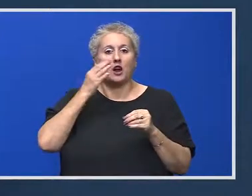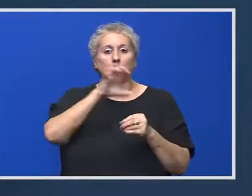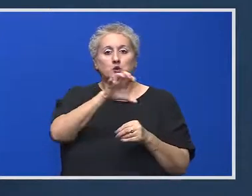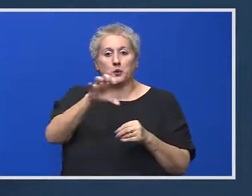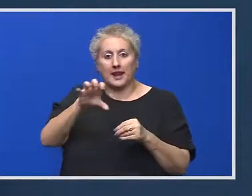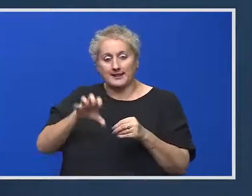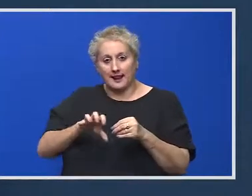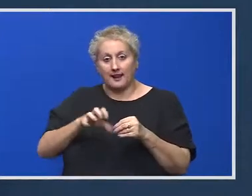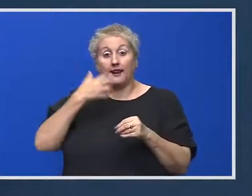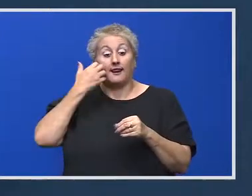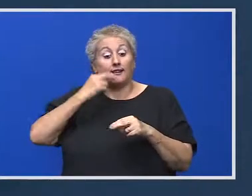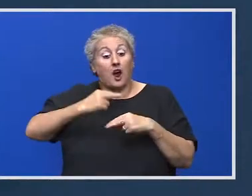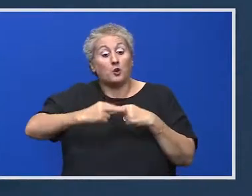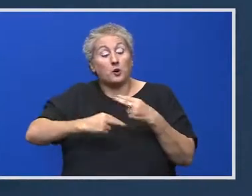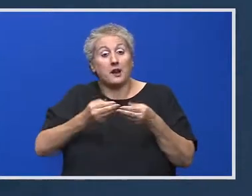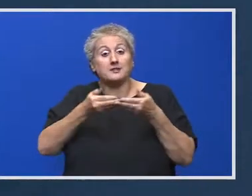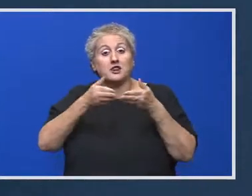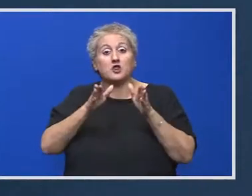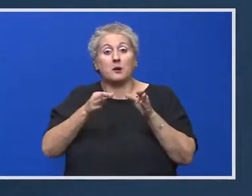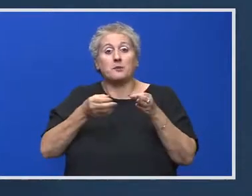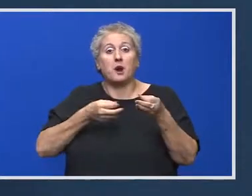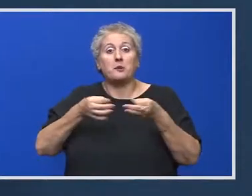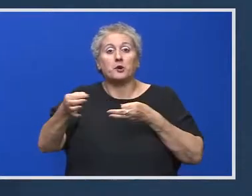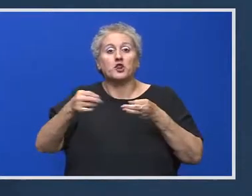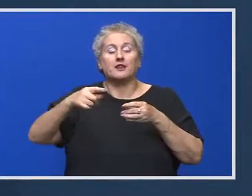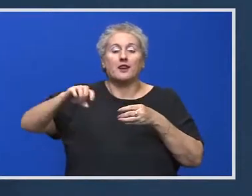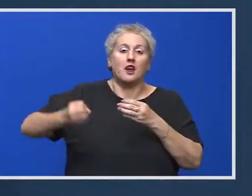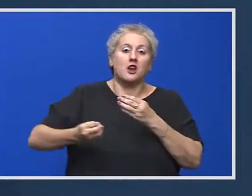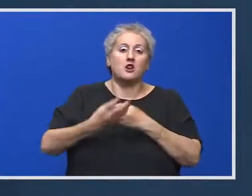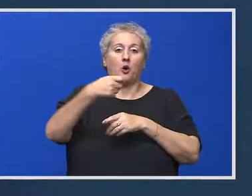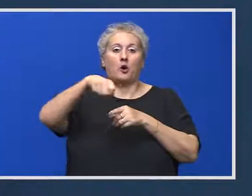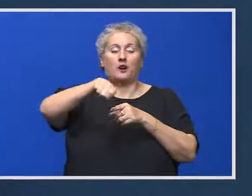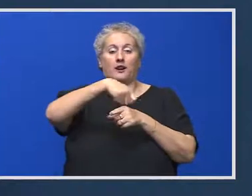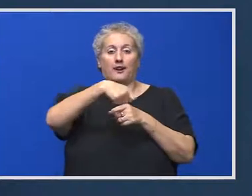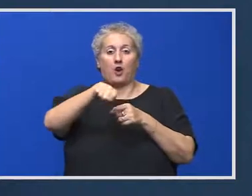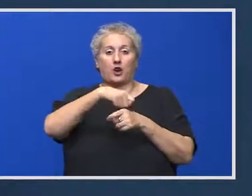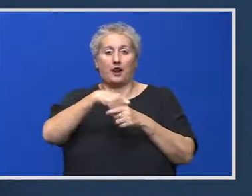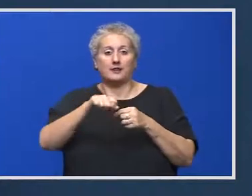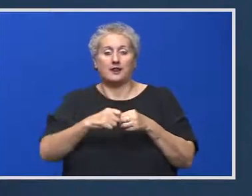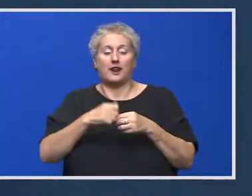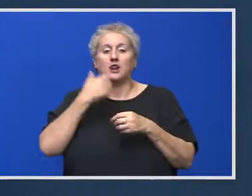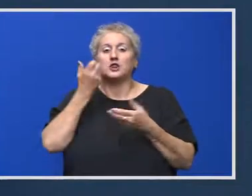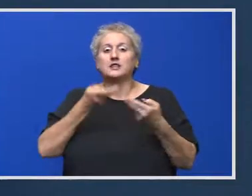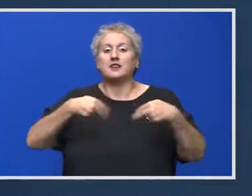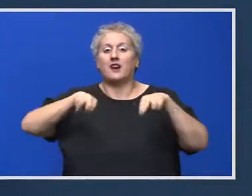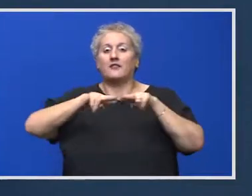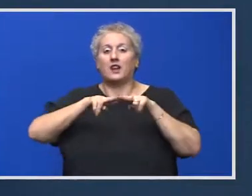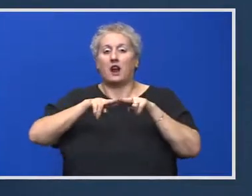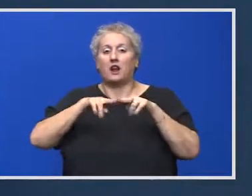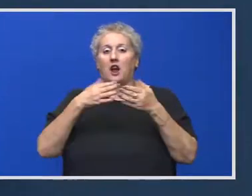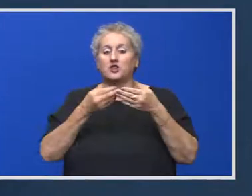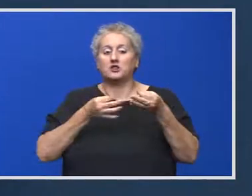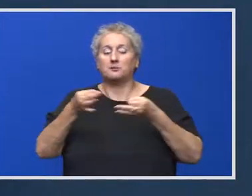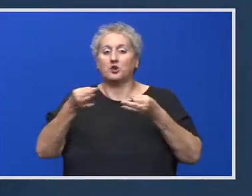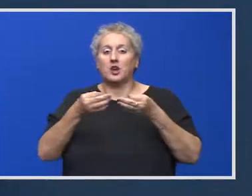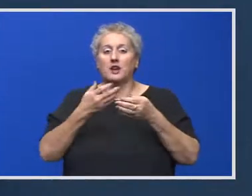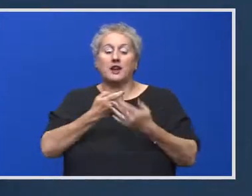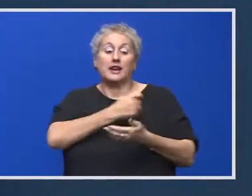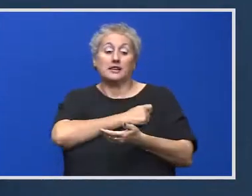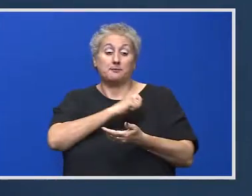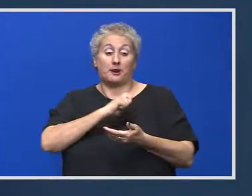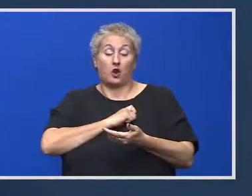județene, când ar urma să înceapă procesul de reorganizare al acestora și când se va finaliza acest proces prin care